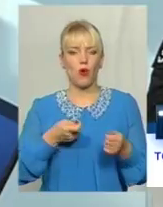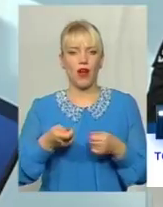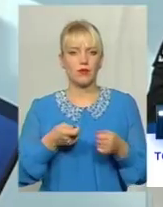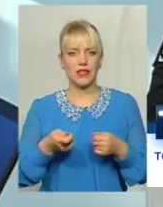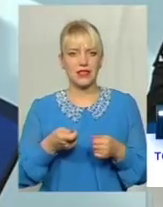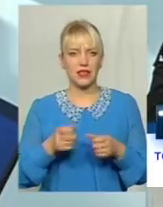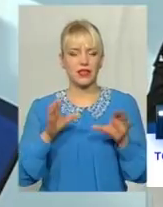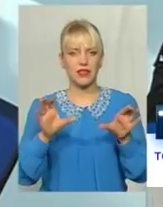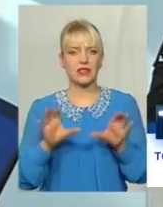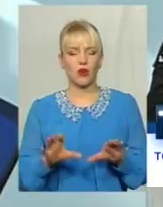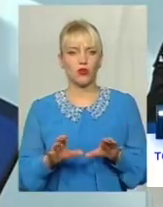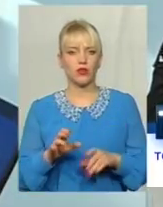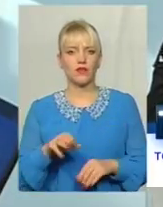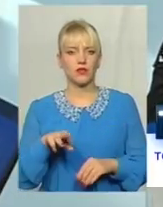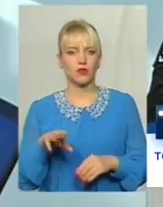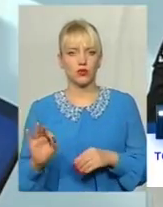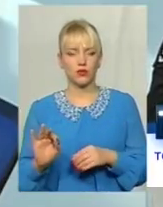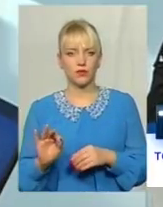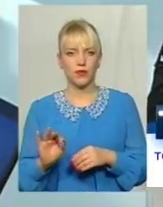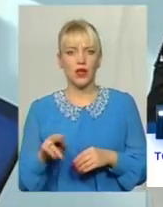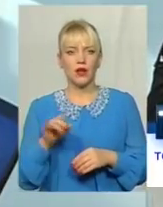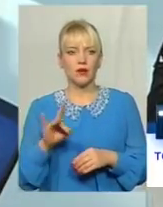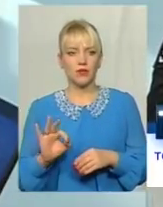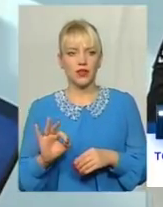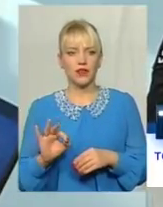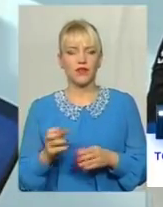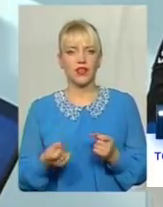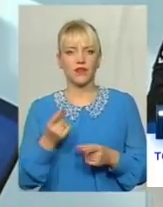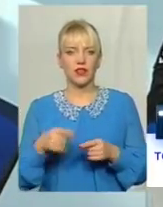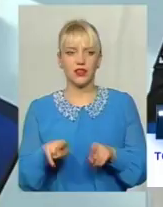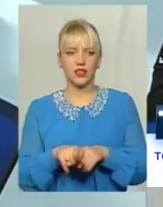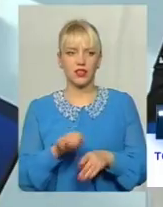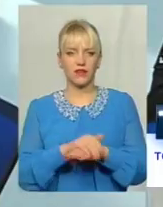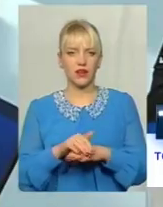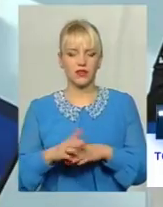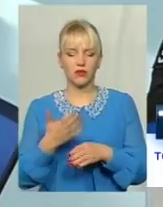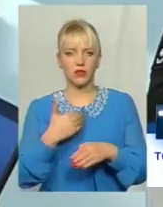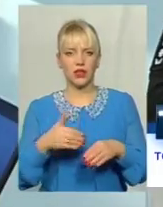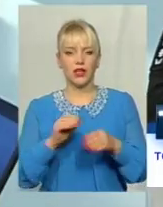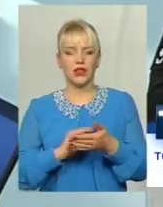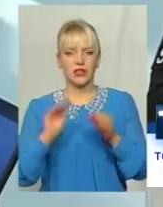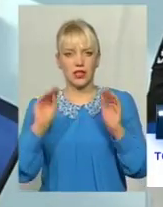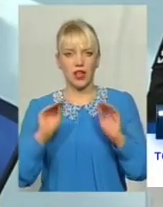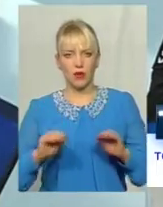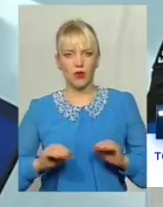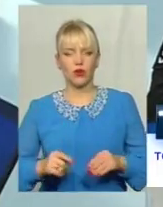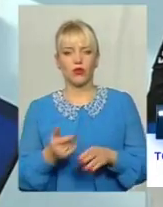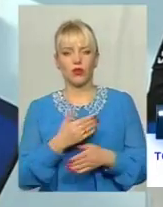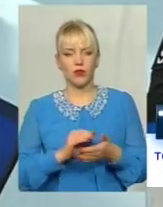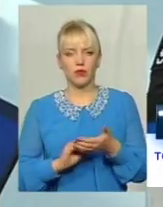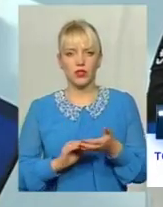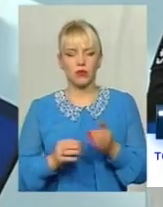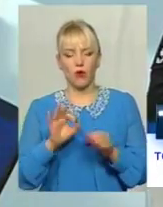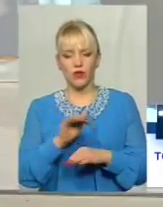то при виявленні таких фактів ми складаємо адміністративні протоколи Ми вносимо людині офіційне